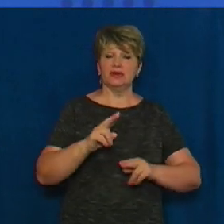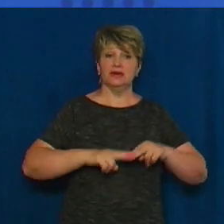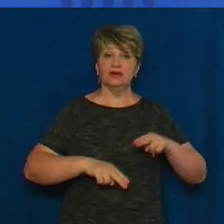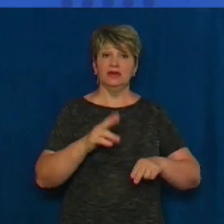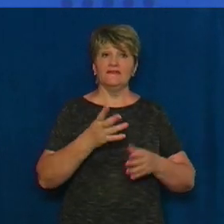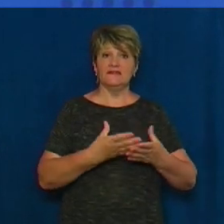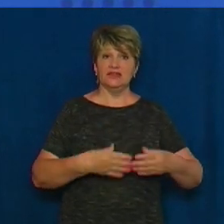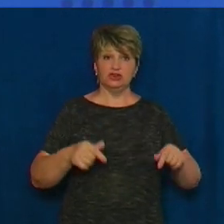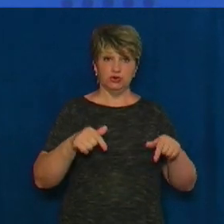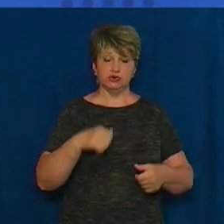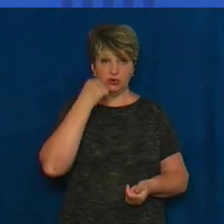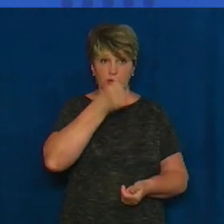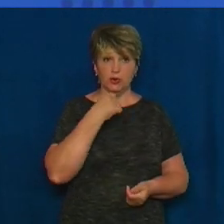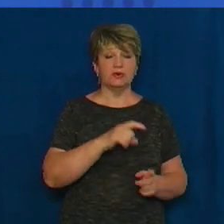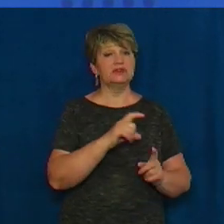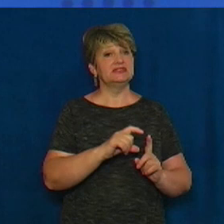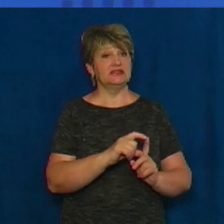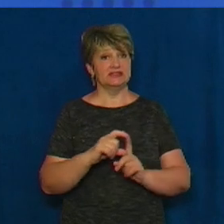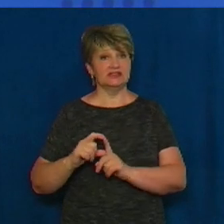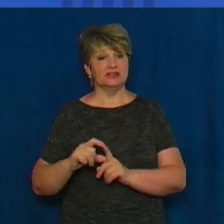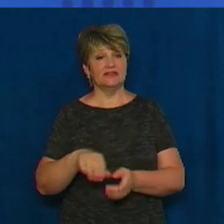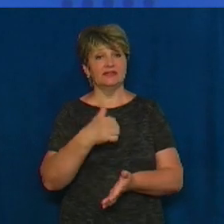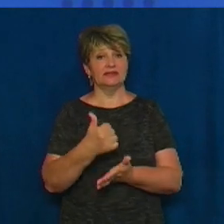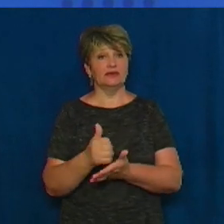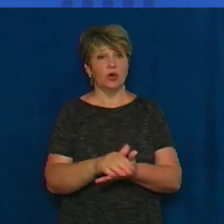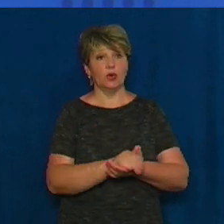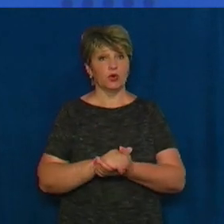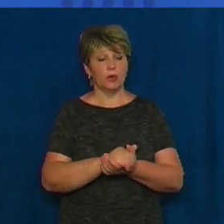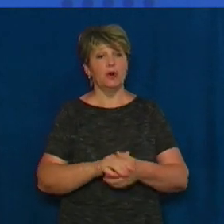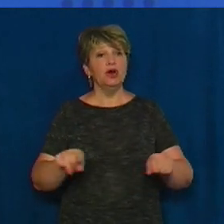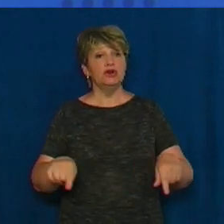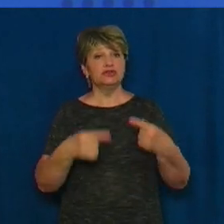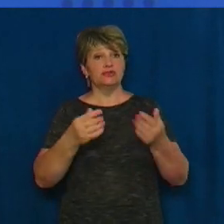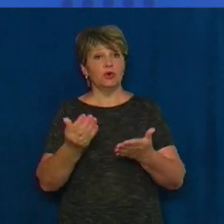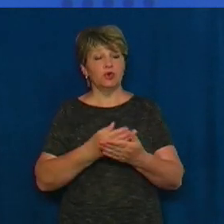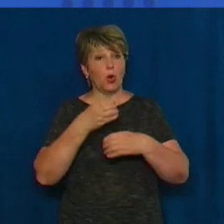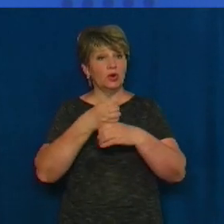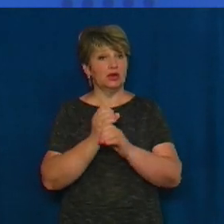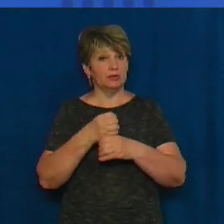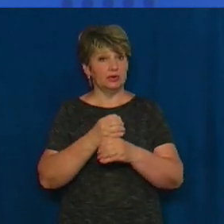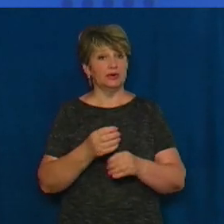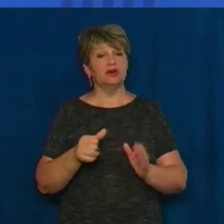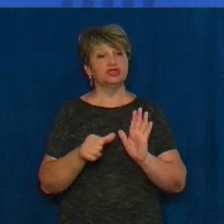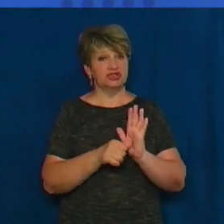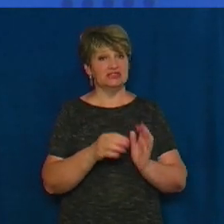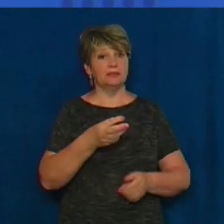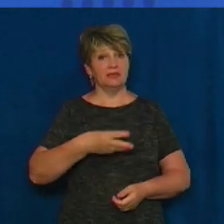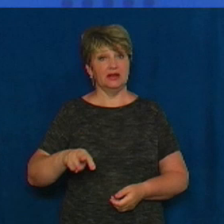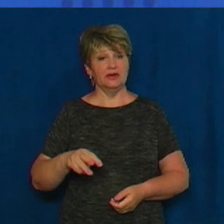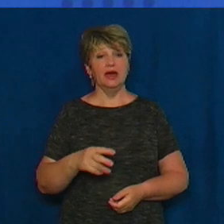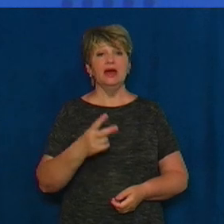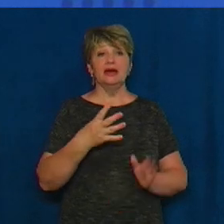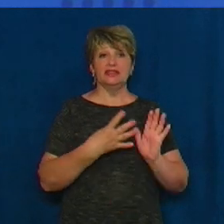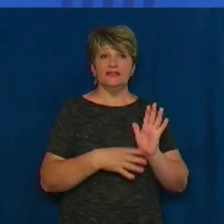весні цього року. Зі слів голови громади Ігоря Чекаленка, створення нової амбулаторії обійдеться у 6 мільйонів. 90